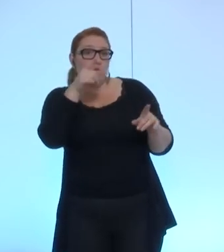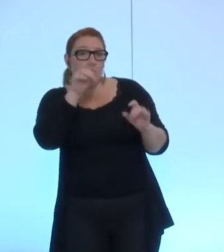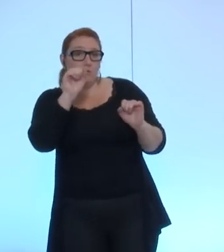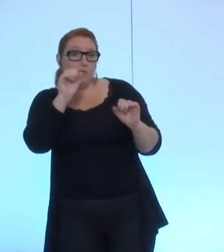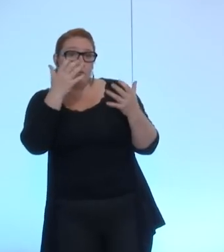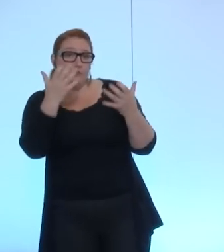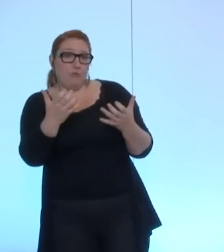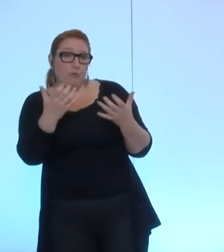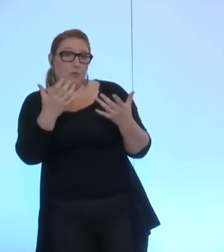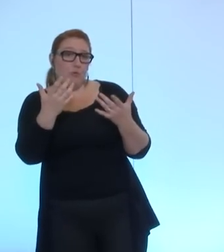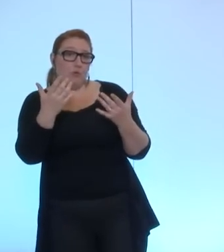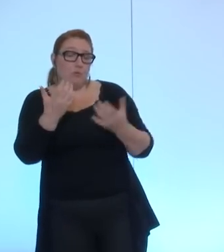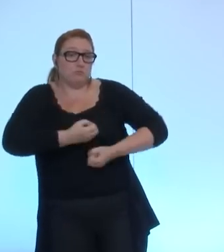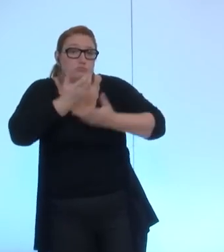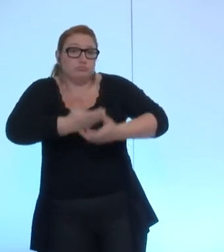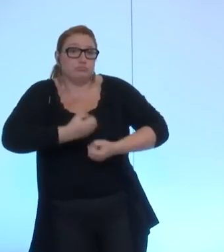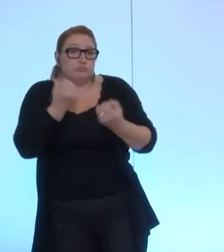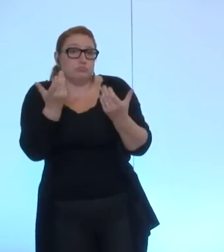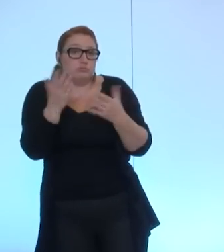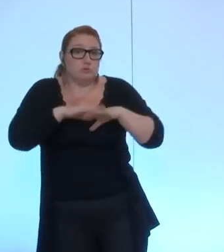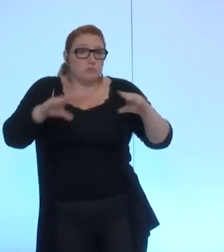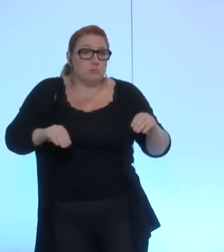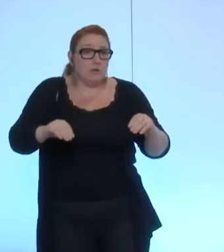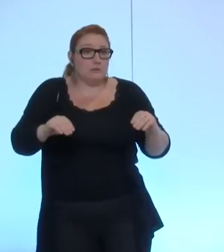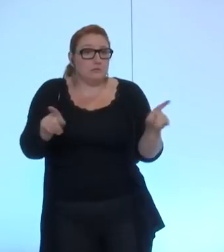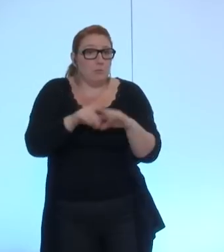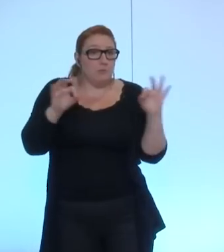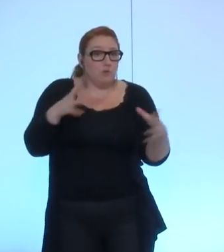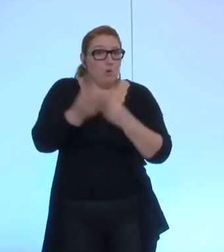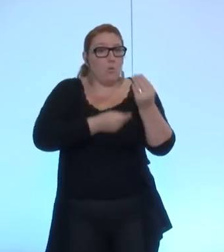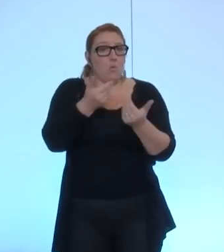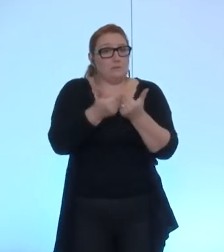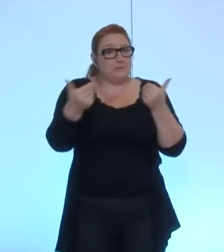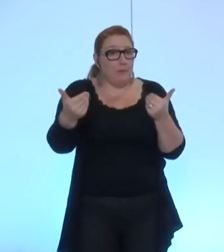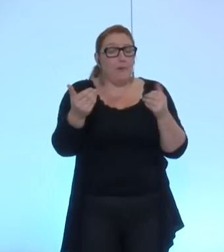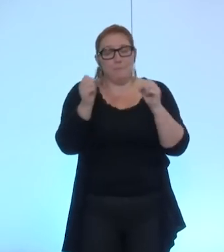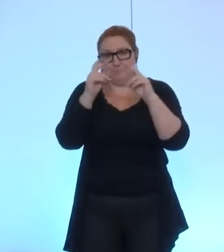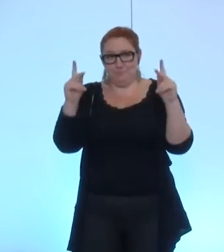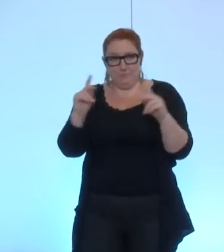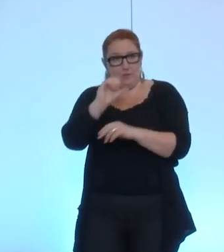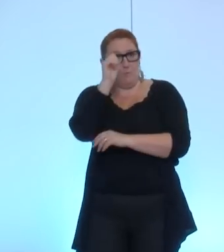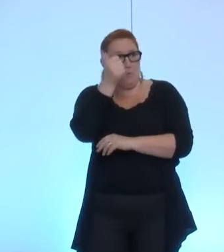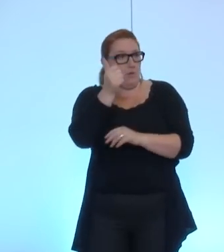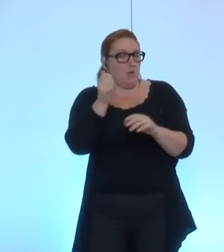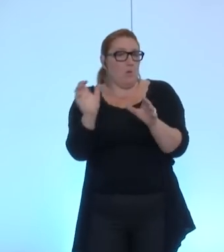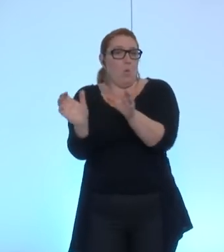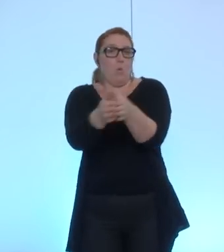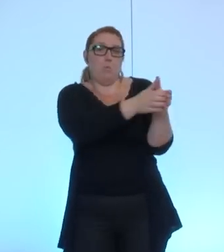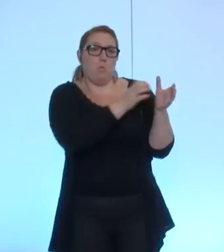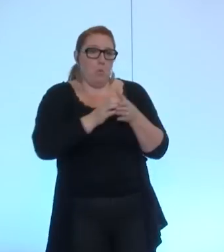en même temps que la position, ou si vous voulez les défendre séparément ? Séparément. Je donne la parole d'abord pour l'expression des groupes.